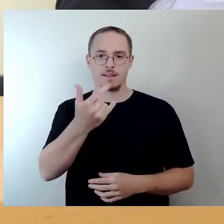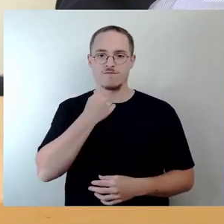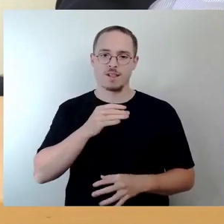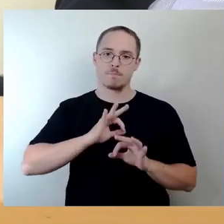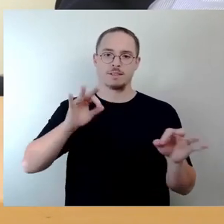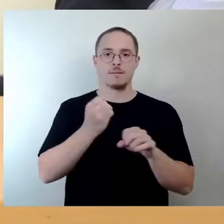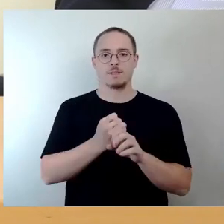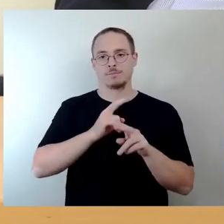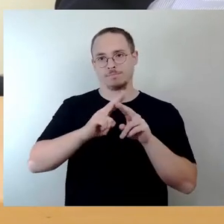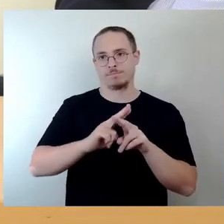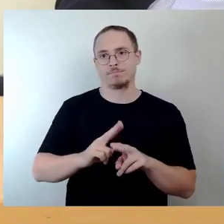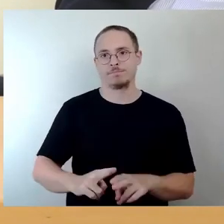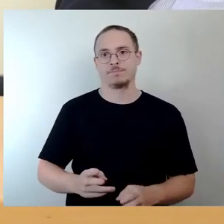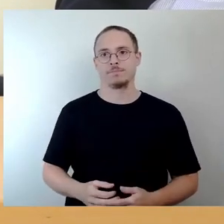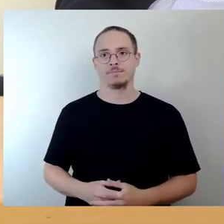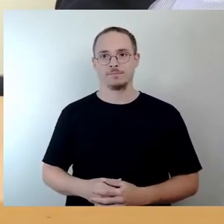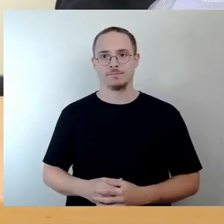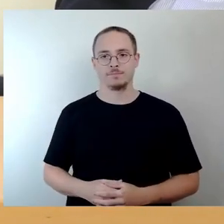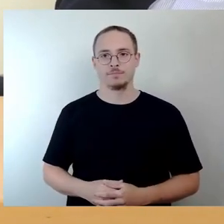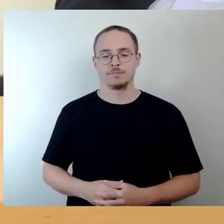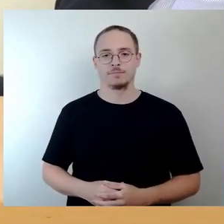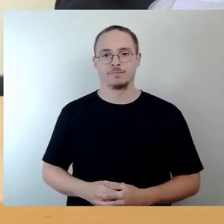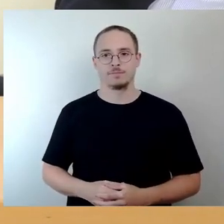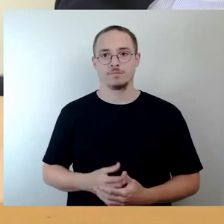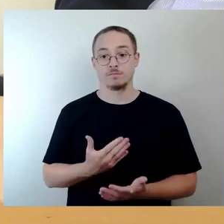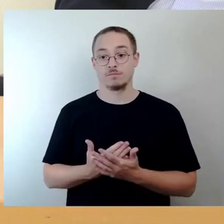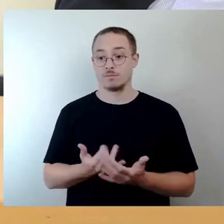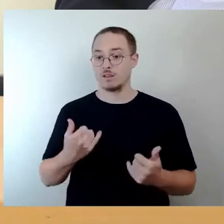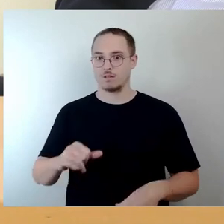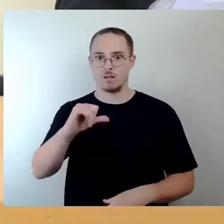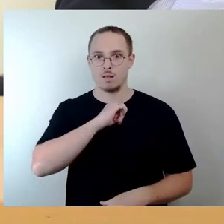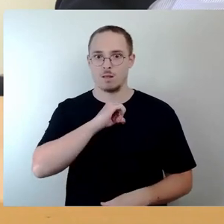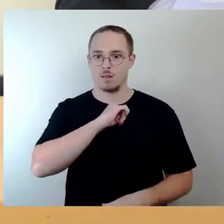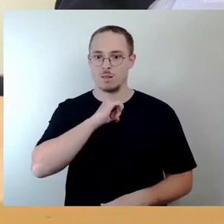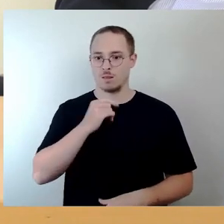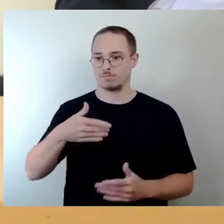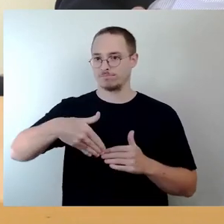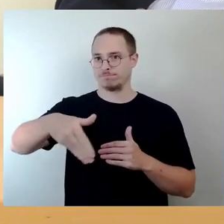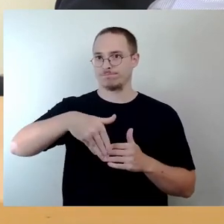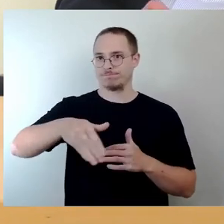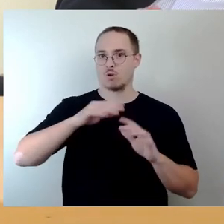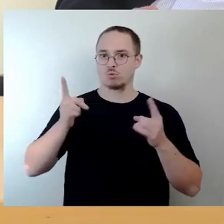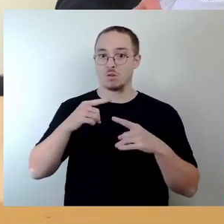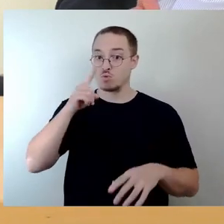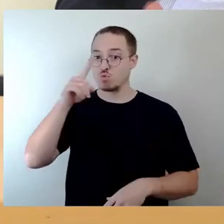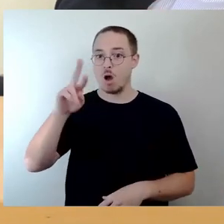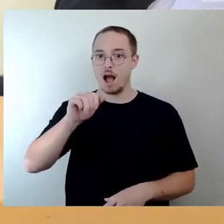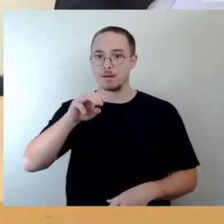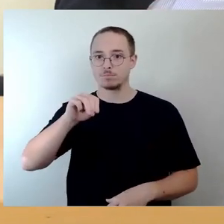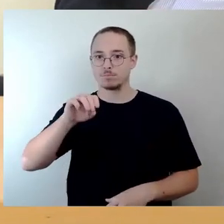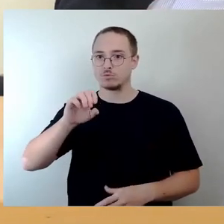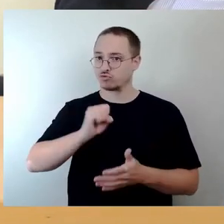Insofern beobachten wir natürlich mit hohem Interesse, wie jetzt die Konzerte jetzt nicht nur Rammstein, sondern auch SEDC zum Beispiel dann